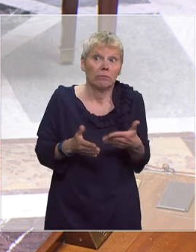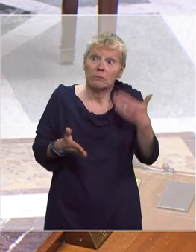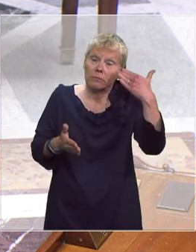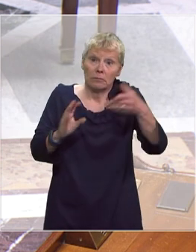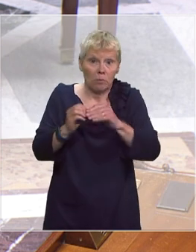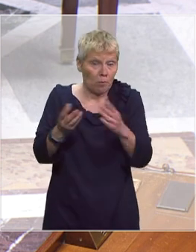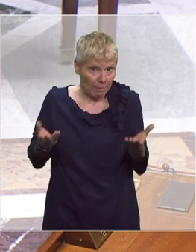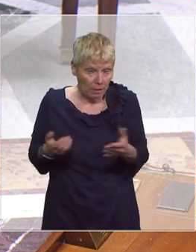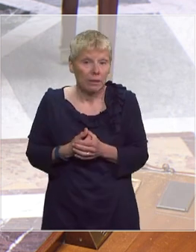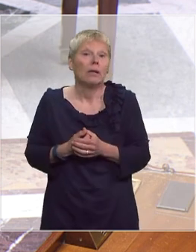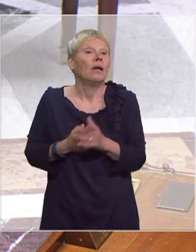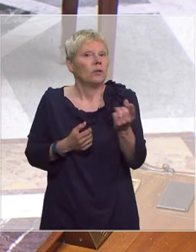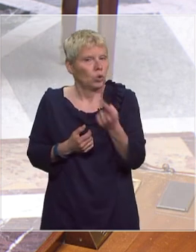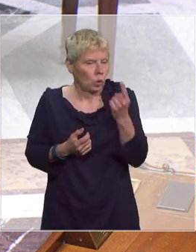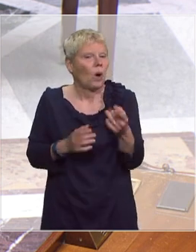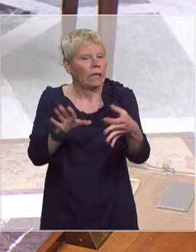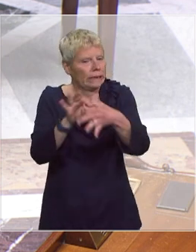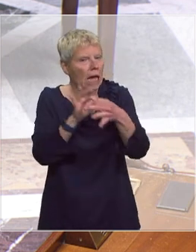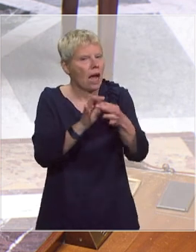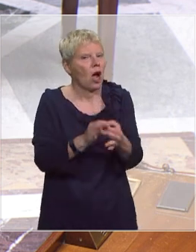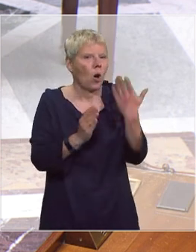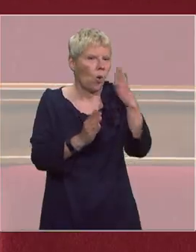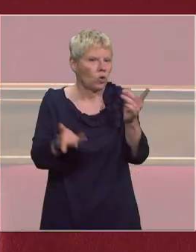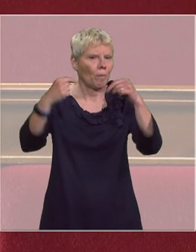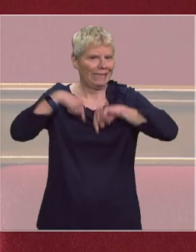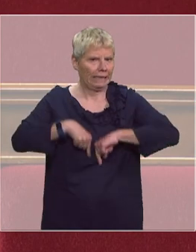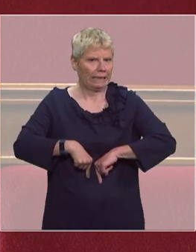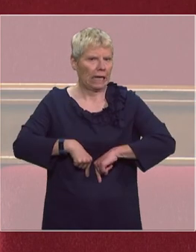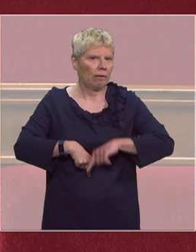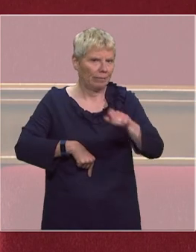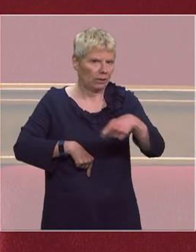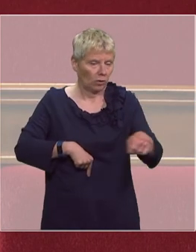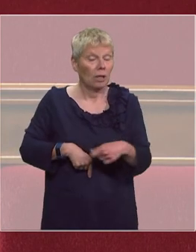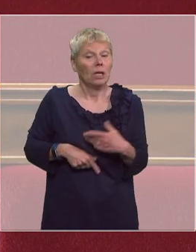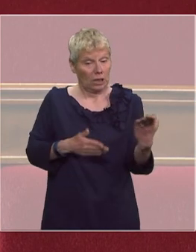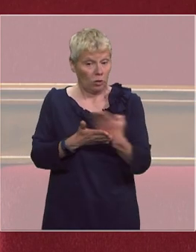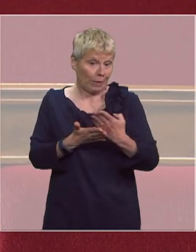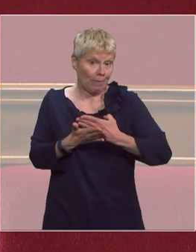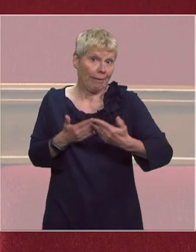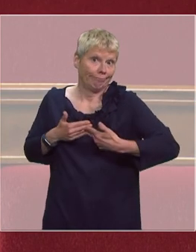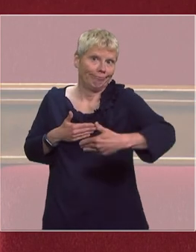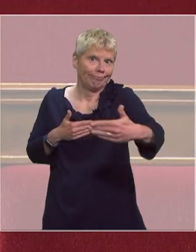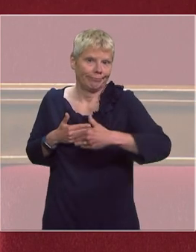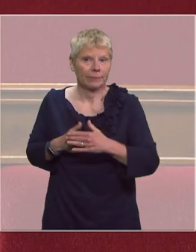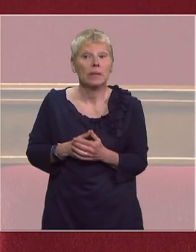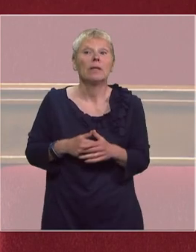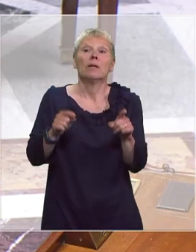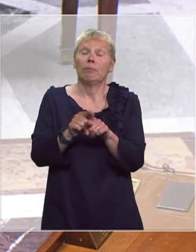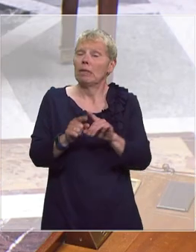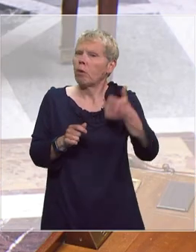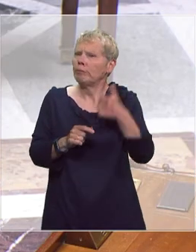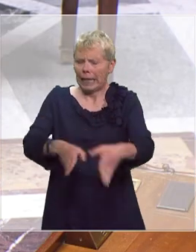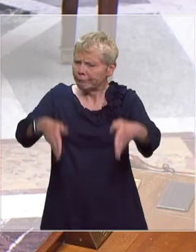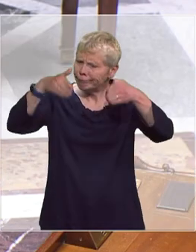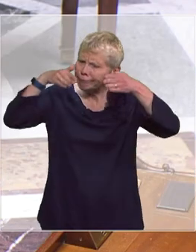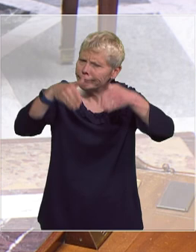lien avec les autres ministères concernés et nous préparons bien évidemment la suite mais nous sommes d'abord et avant tout concentrés sur